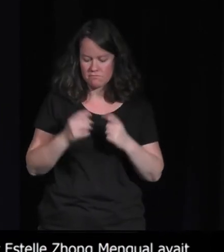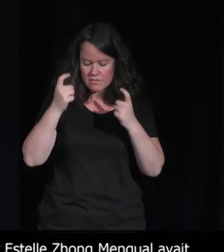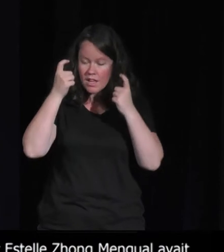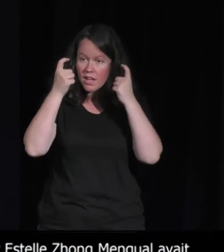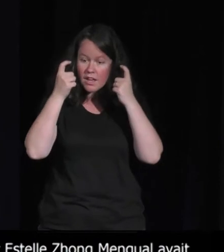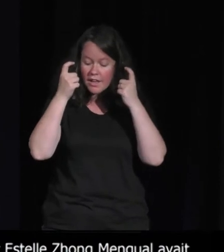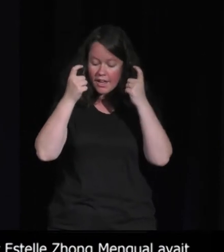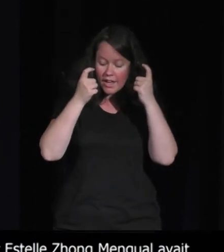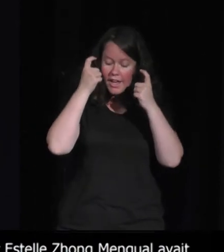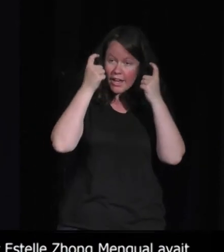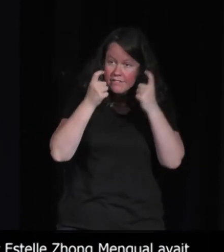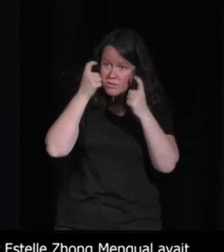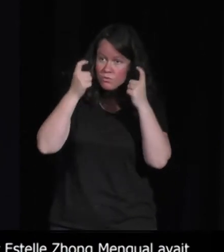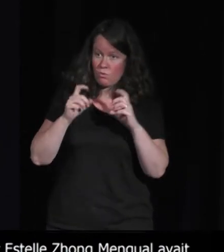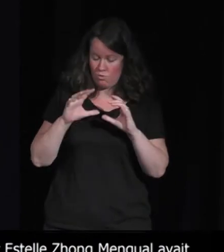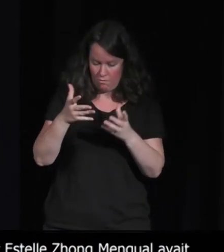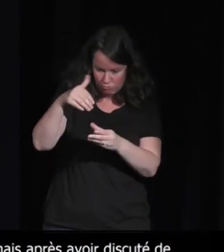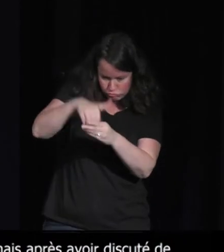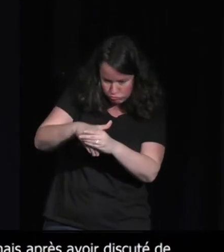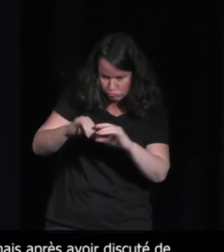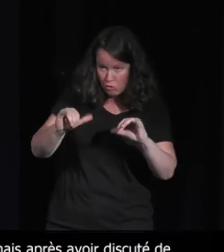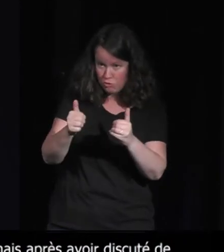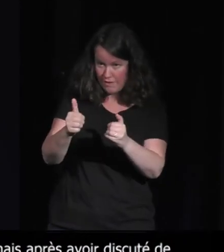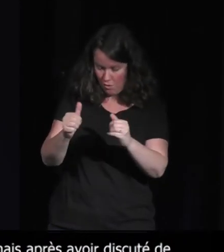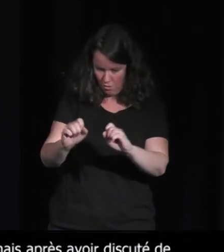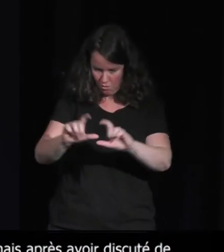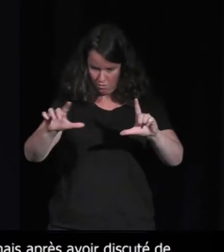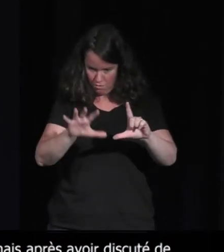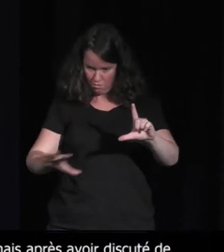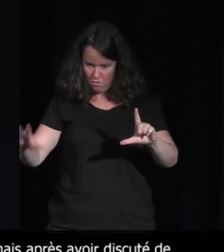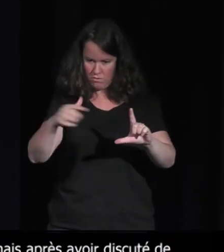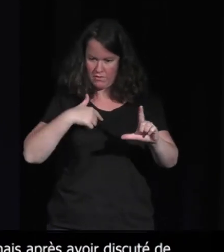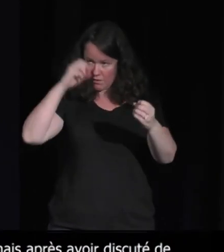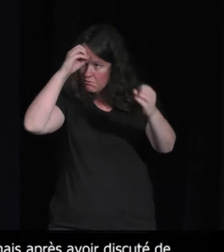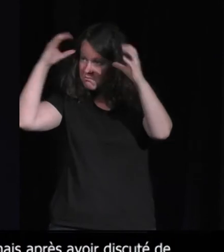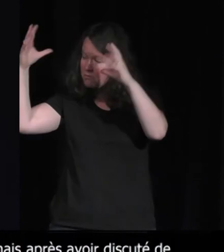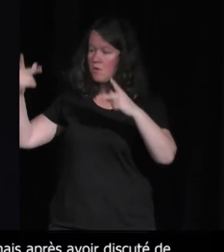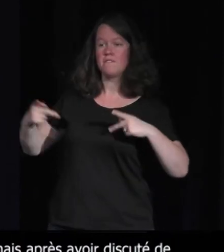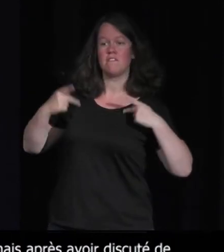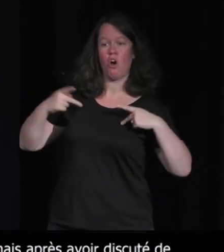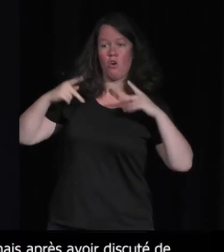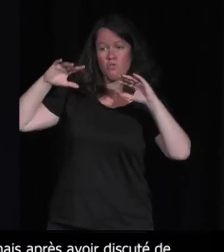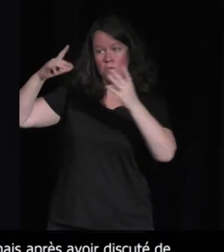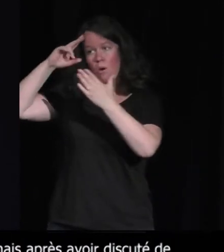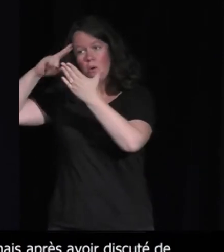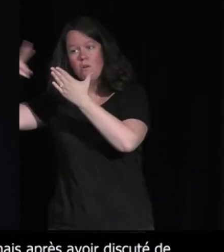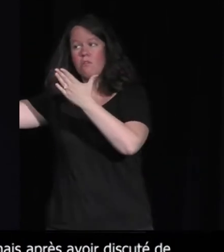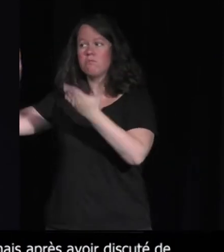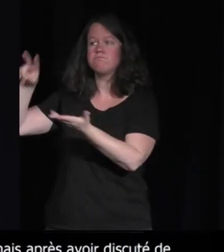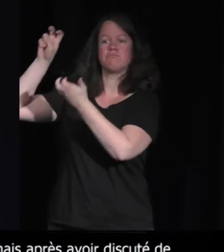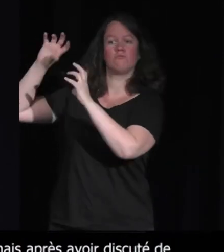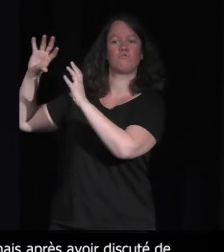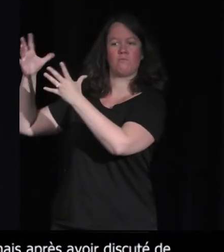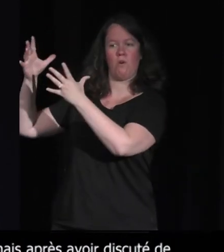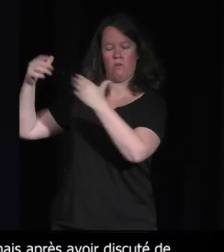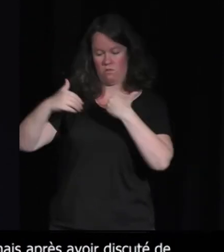au niveau de l'interaction à l'intérieur du jeu vidéo. C'est-à-dire que ce regard sur le vivant peut totalement évoluer de sa